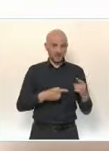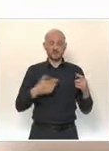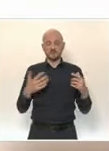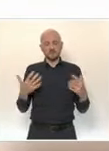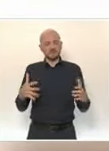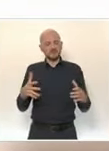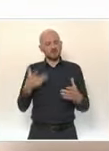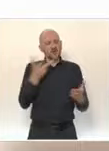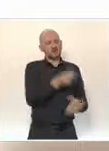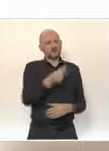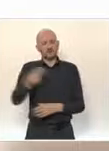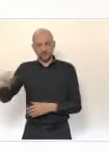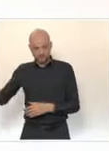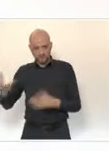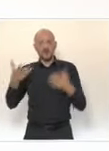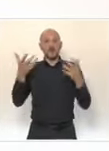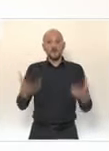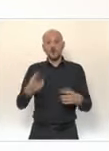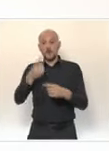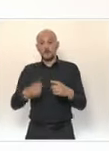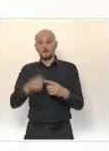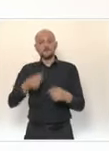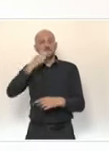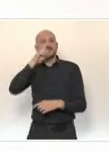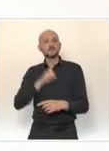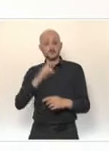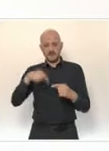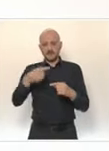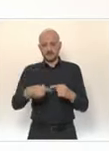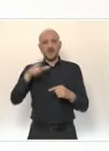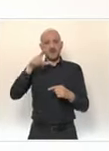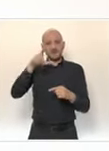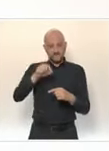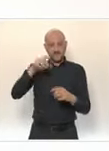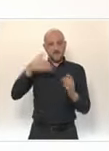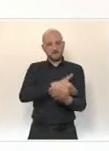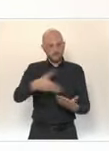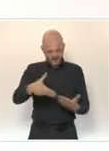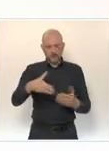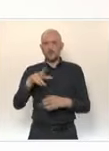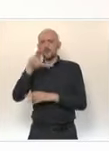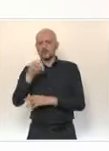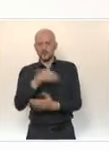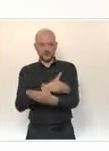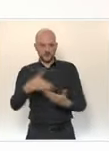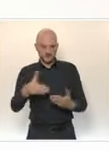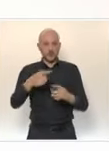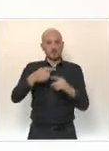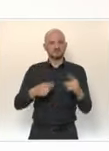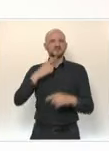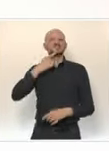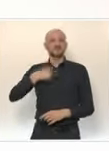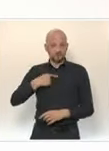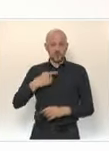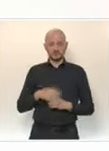de vaccin. Nous visons l'objectif des 20 millions à la mi-mai, des 30 millions à la mi-juin. Et je vous rappelle que si vous avez entre 50 et